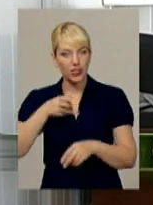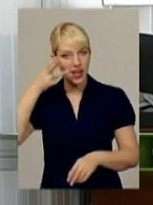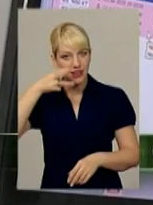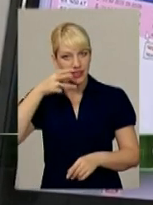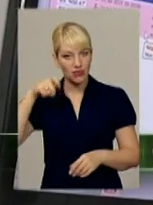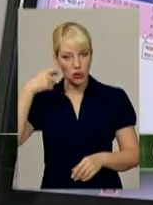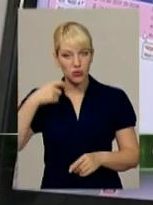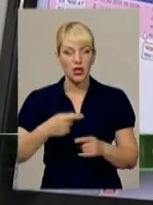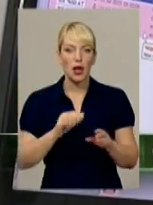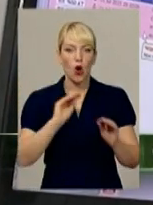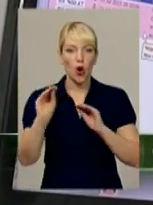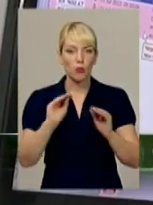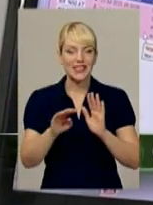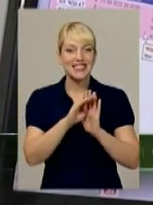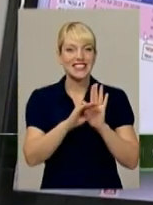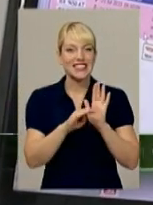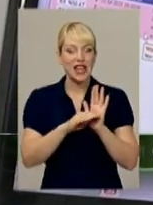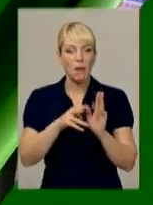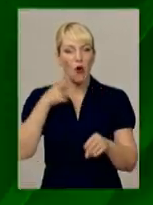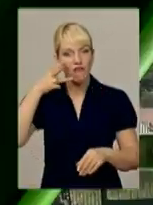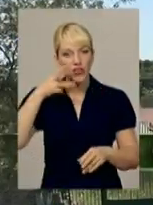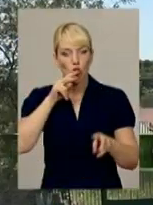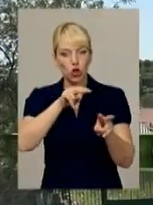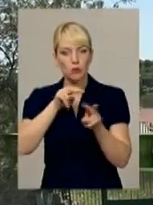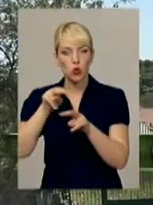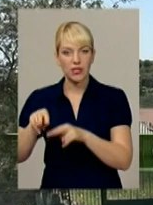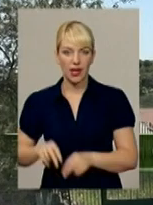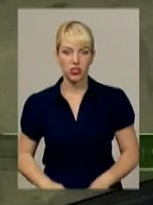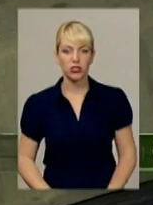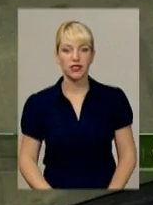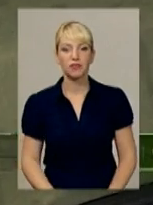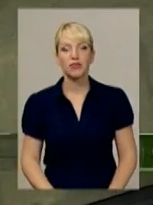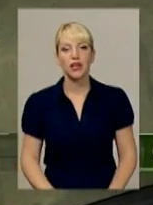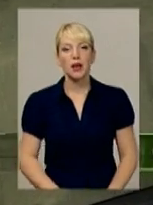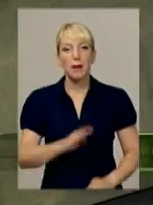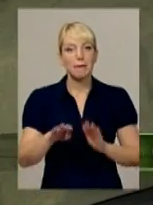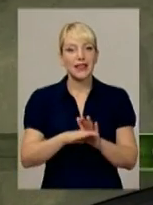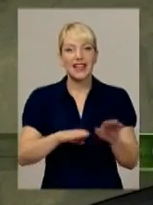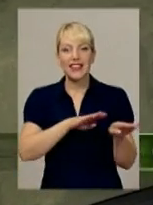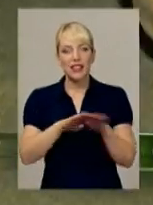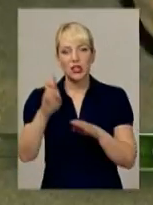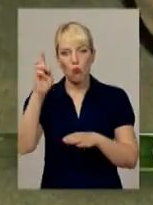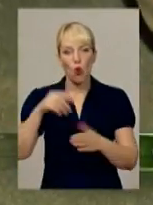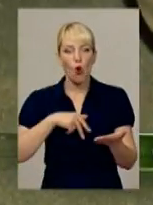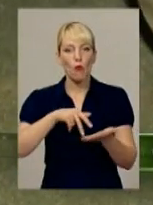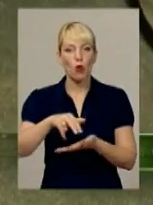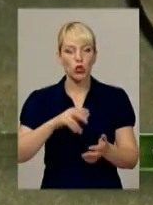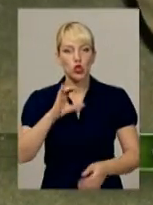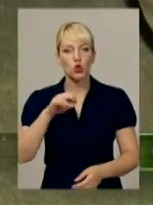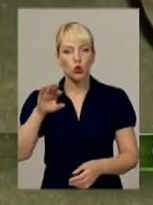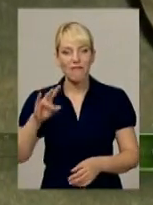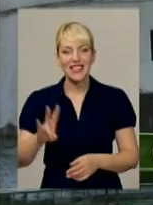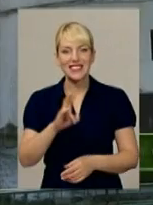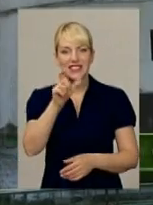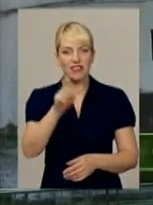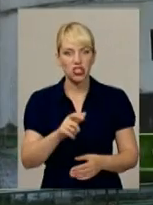Місто обладнали системою відеоспостереження. Під єдиним богом ходимо. Сутковецький священник самотужки